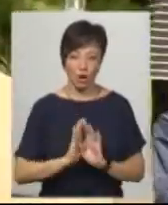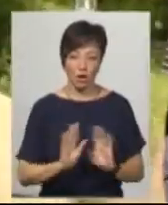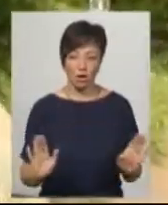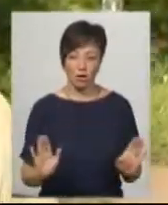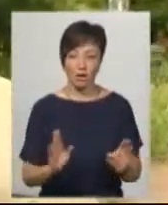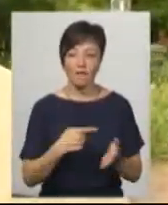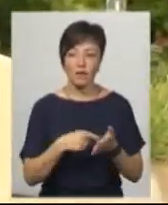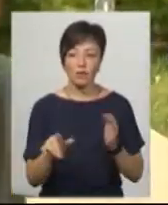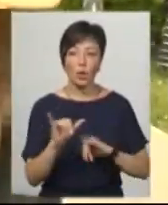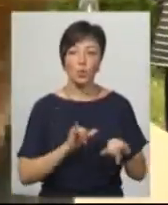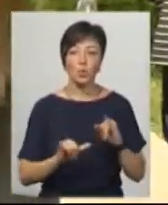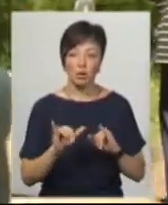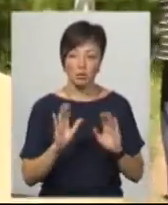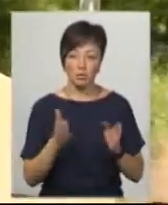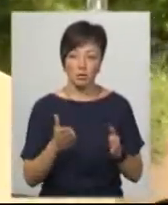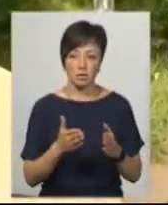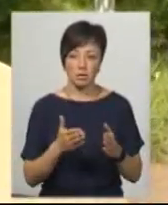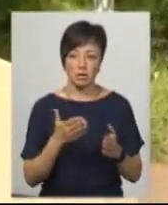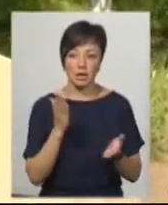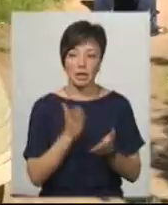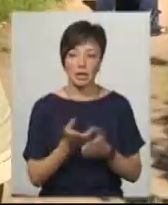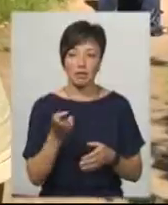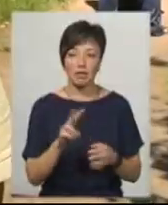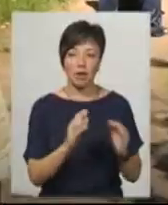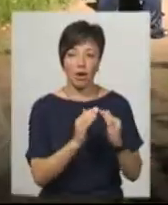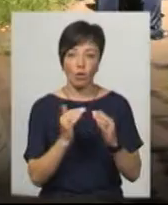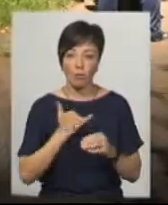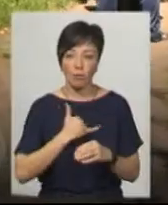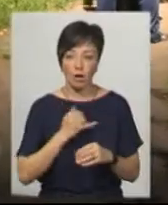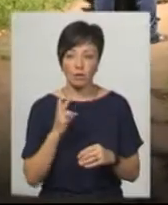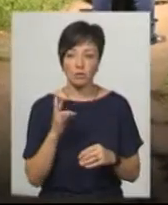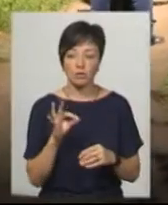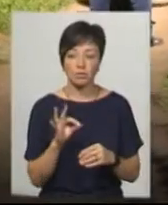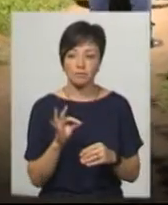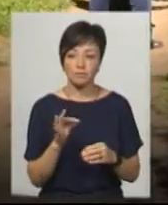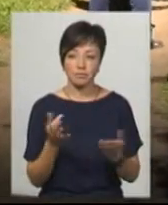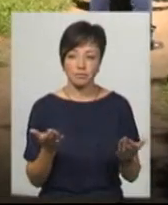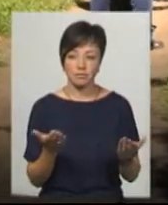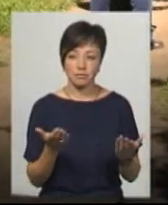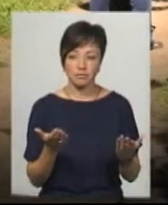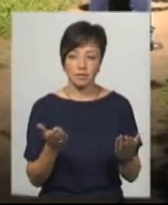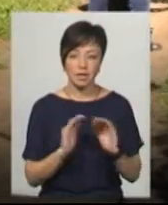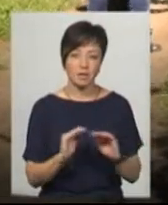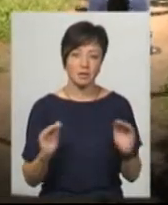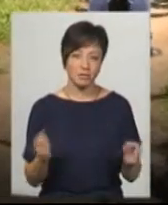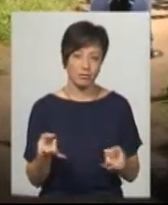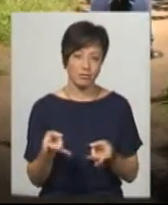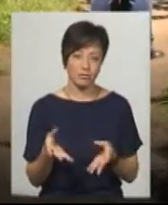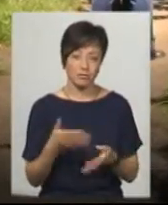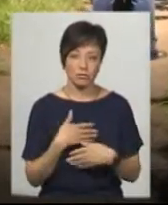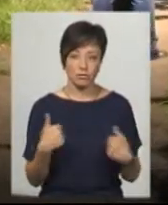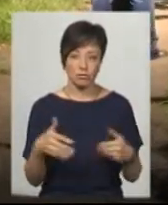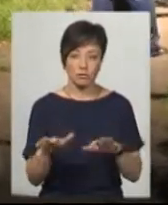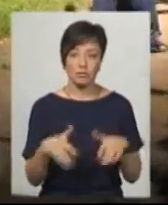випису, то куди підете? Дві хаті є в мене. А хлопці не хочуть, так? Діти не хочуть забирати?